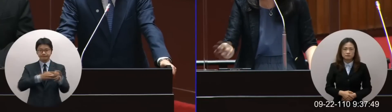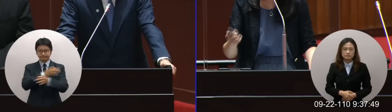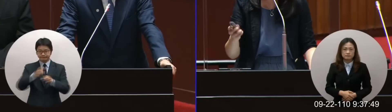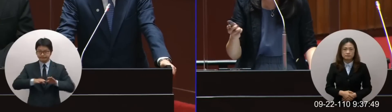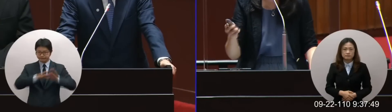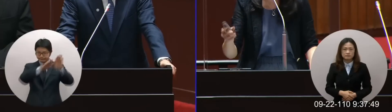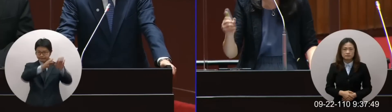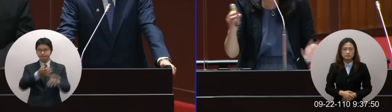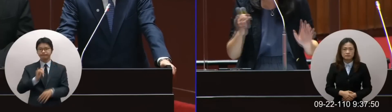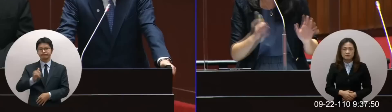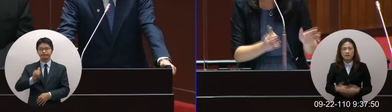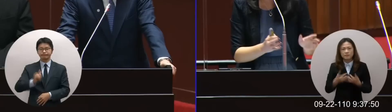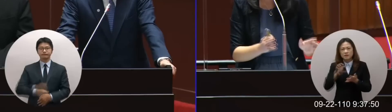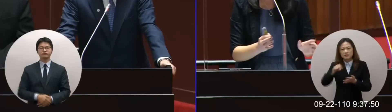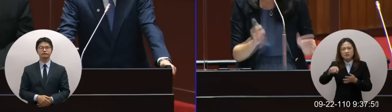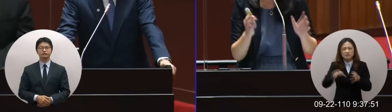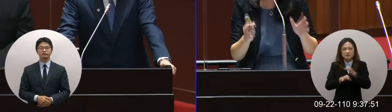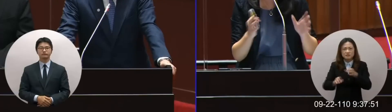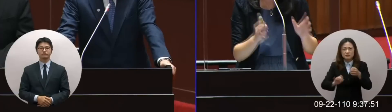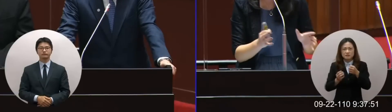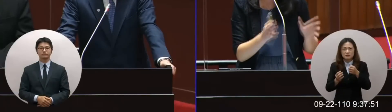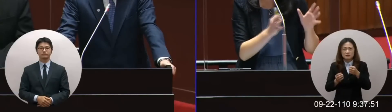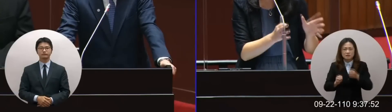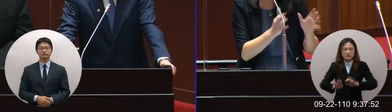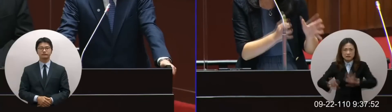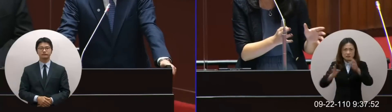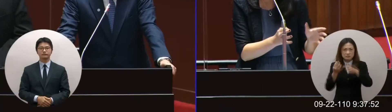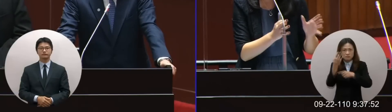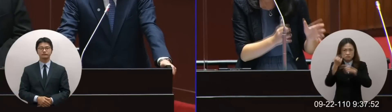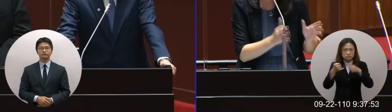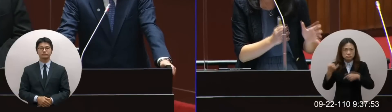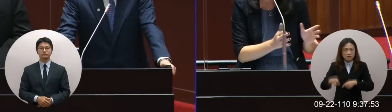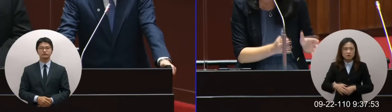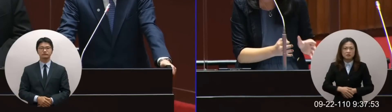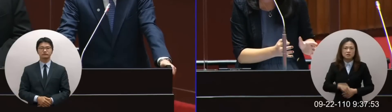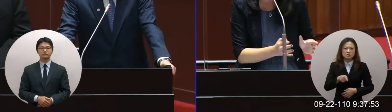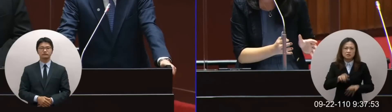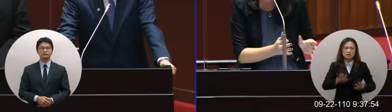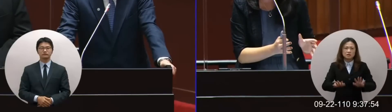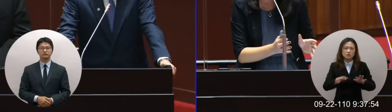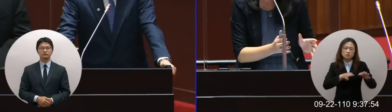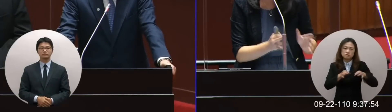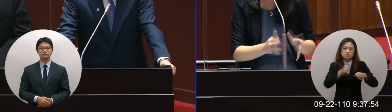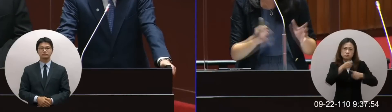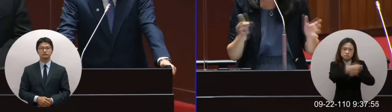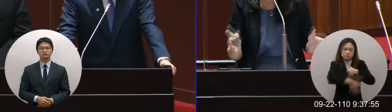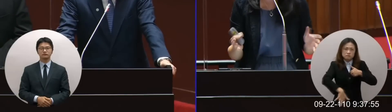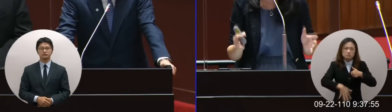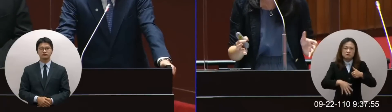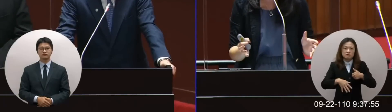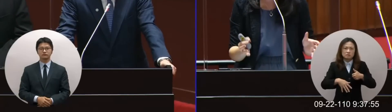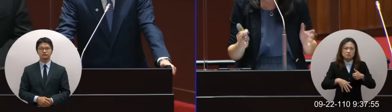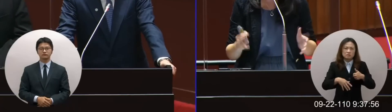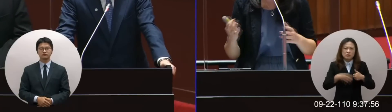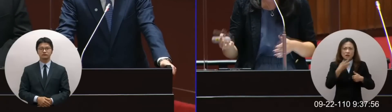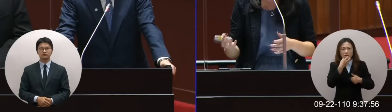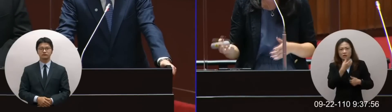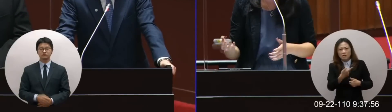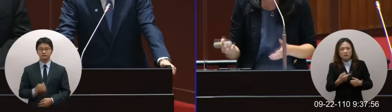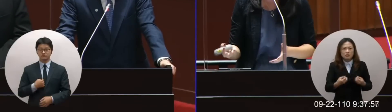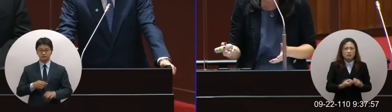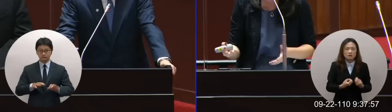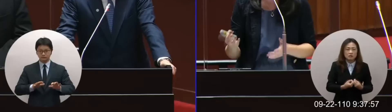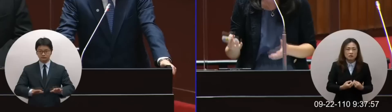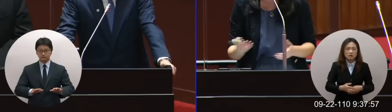我們不要講這個經濟成長率不算差我現在講的是有一些產業它面臨到非常極端的現象如果你要講整個大環境我們